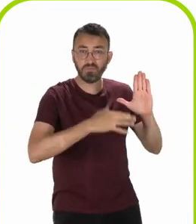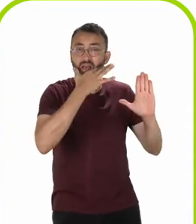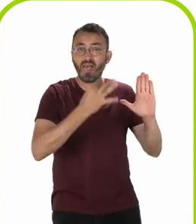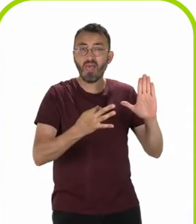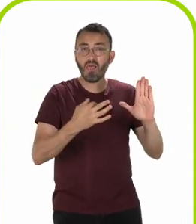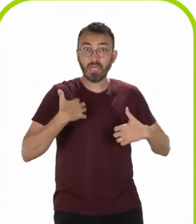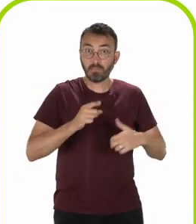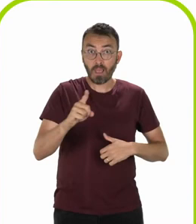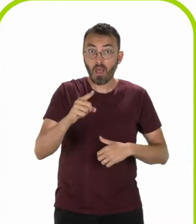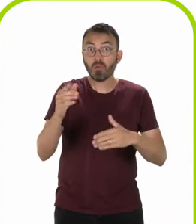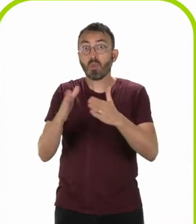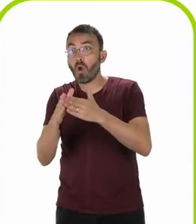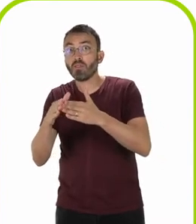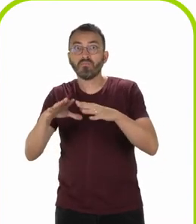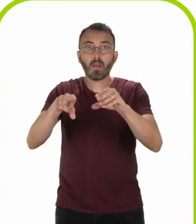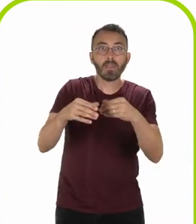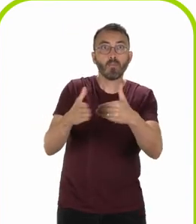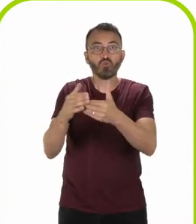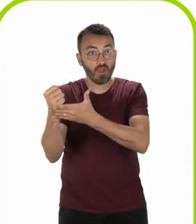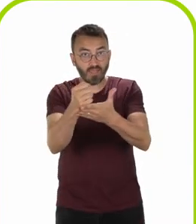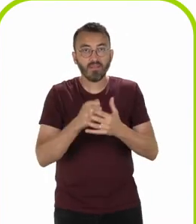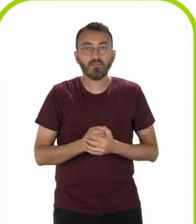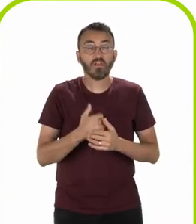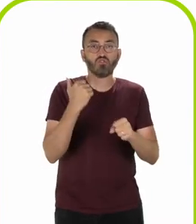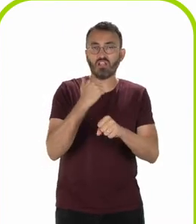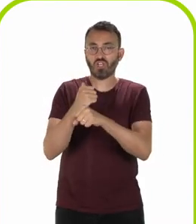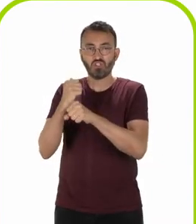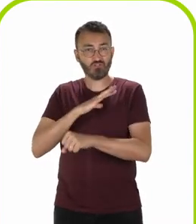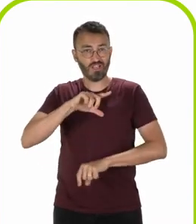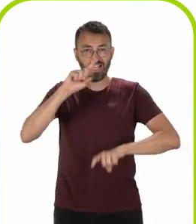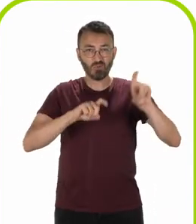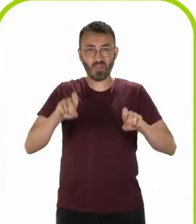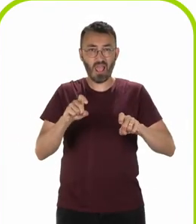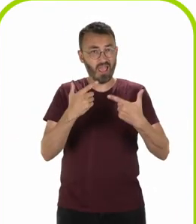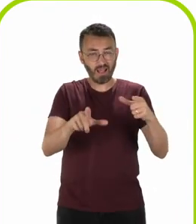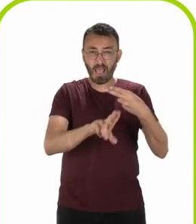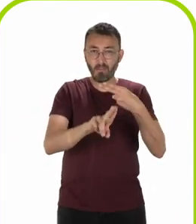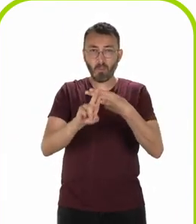lire et y répondre. Vous pouvez répondre au questionnaire chaque année quand vous le souhaitez.